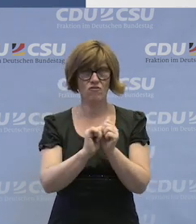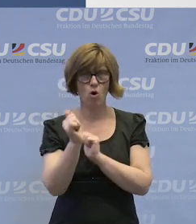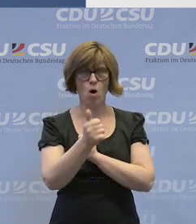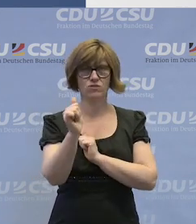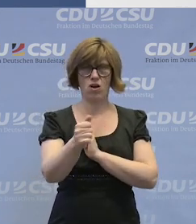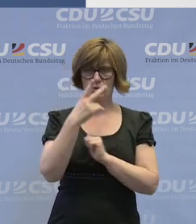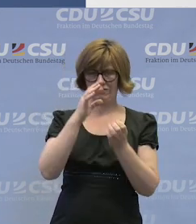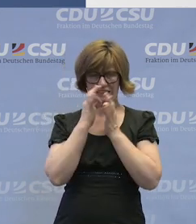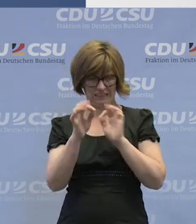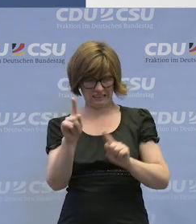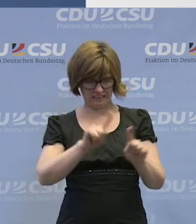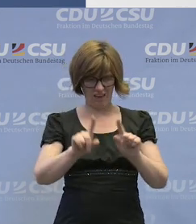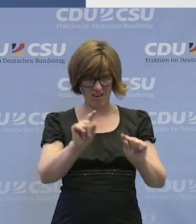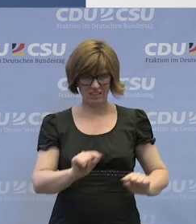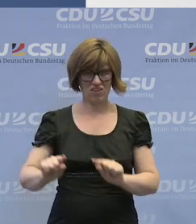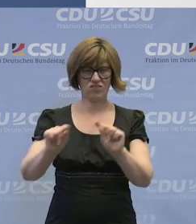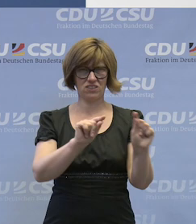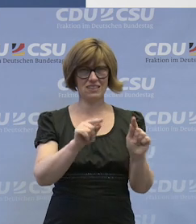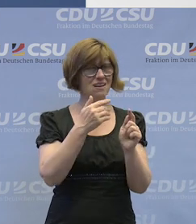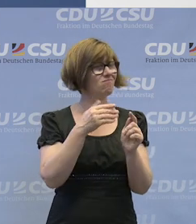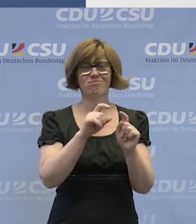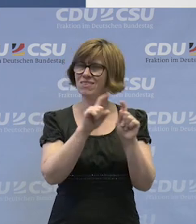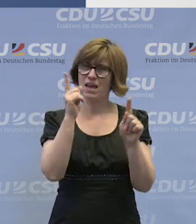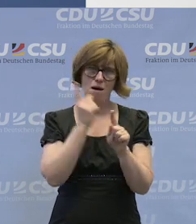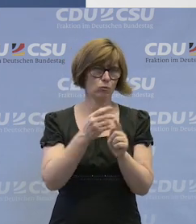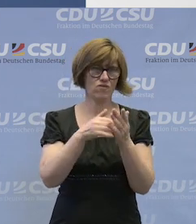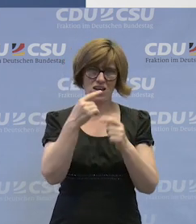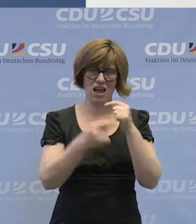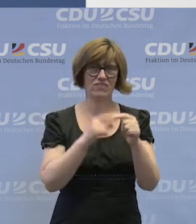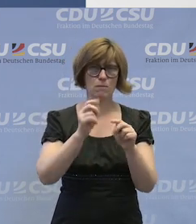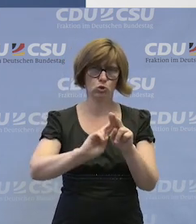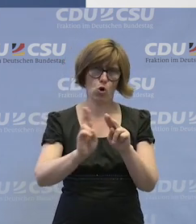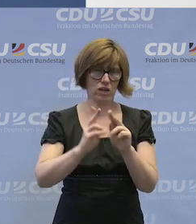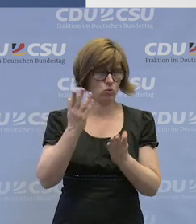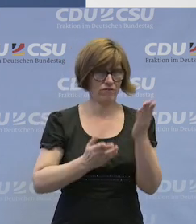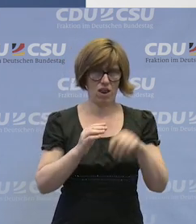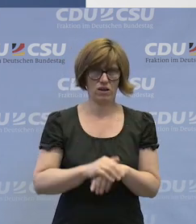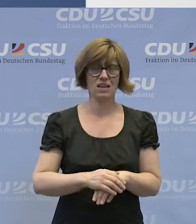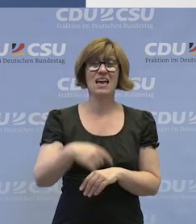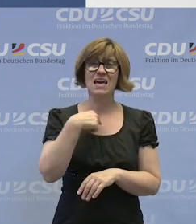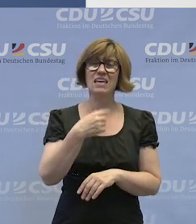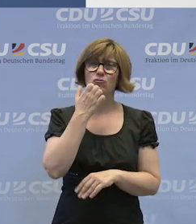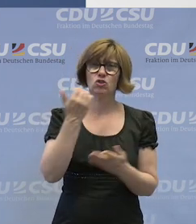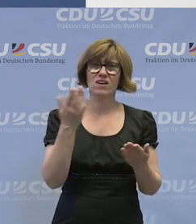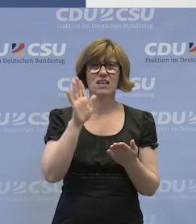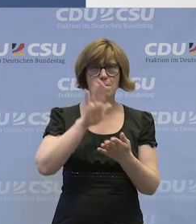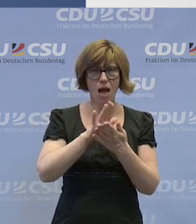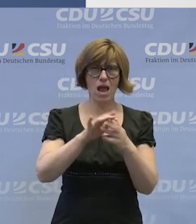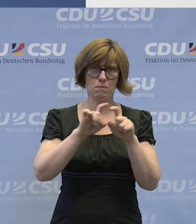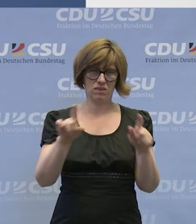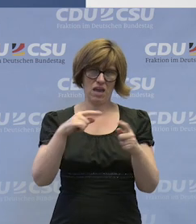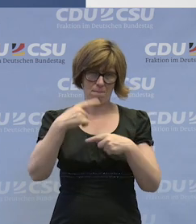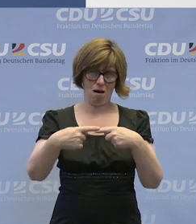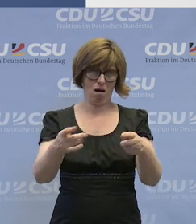Voraus schon im Detail zu überblicken und bestimmte Dinge sind weiterzuentwickeln, vielleicht auch zu korrigieren. Und ich würde mir einfach wünschen, dass Sie dranbleiben